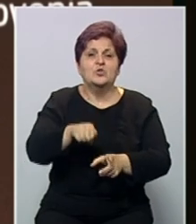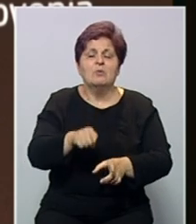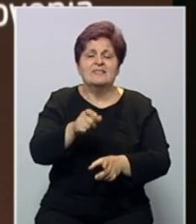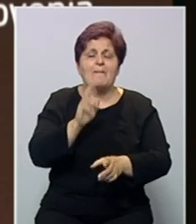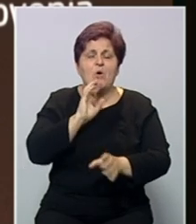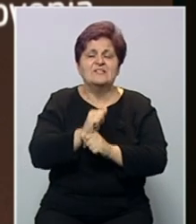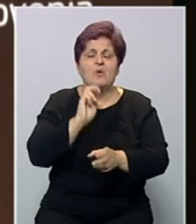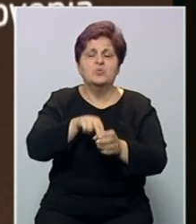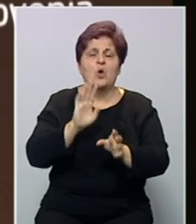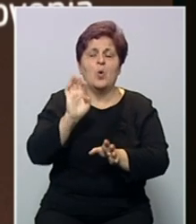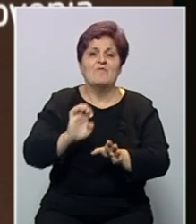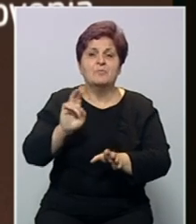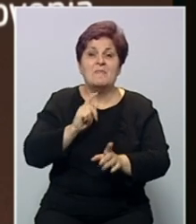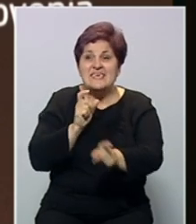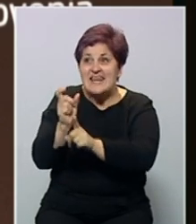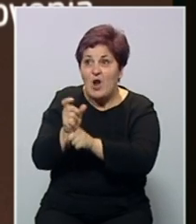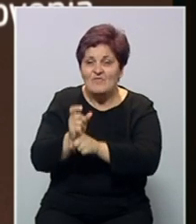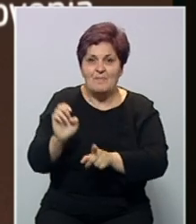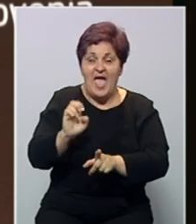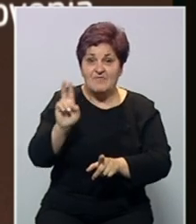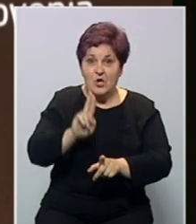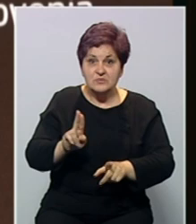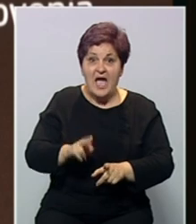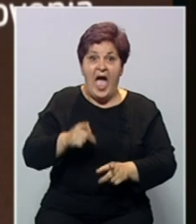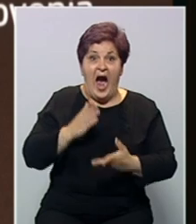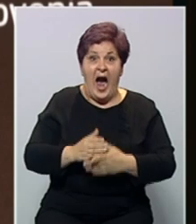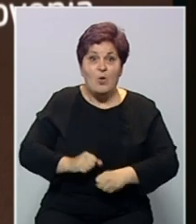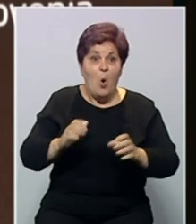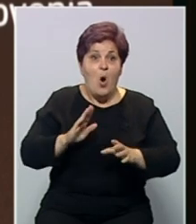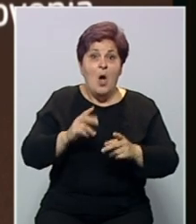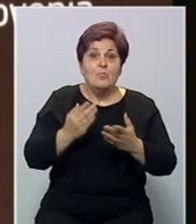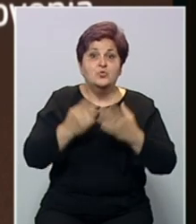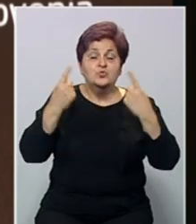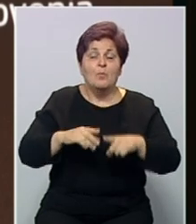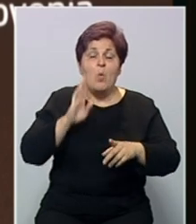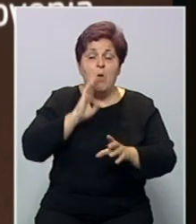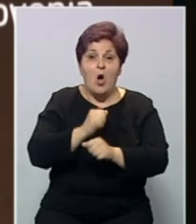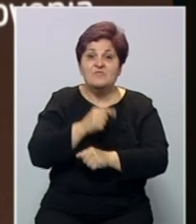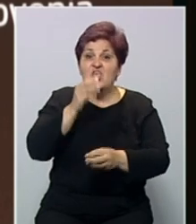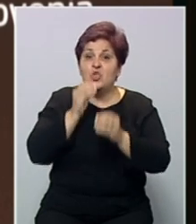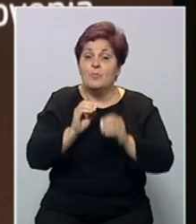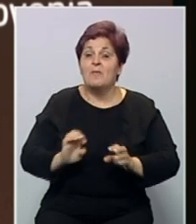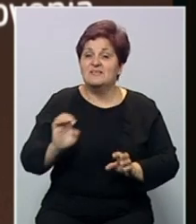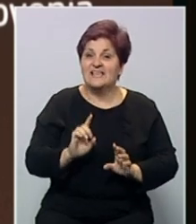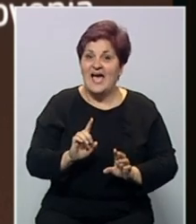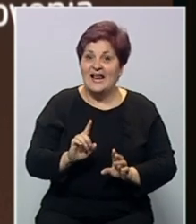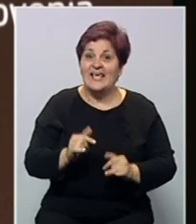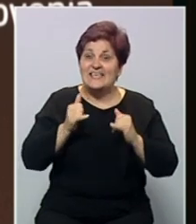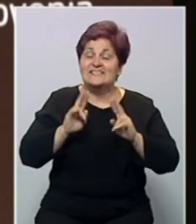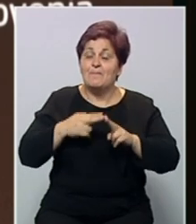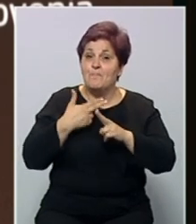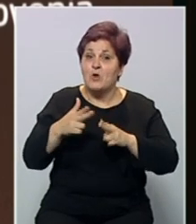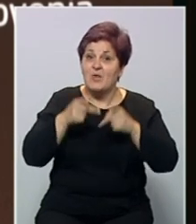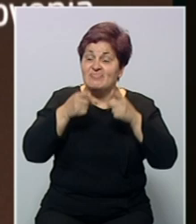Evropsku uniju i nagovaramo uniju. Ako eskaliraju sukobi u Bosni i Hercegovini, to je problem i za Evropu. Sada moramo